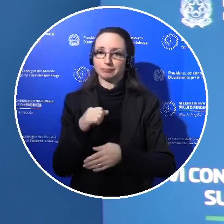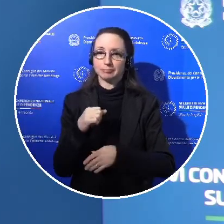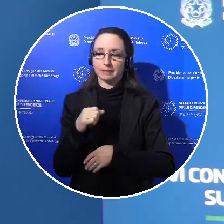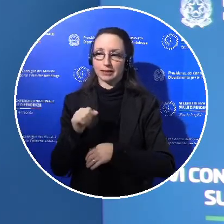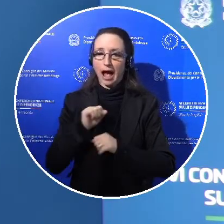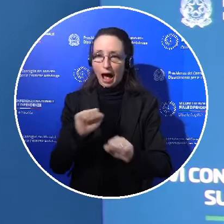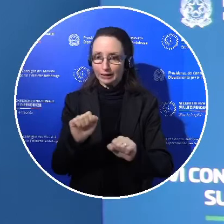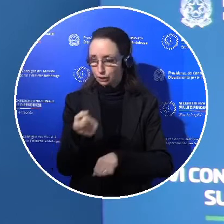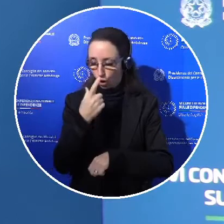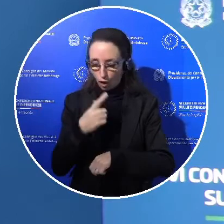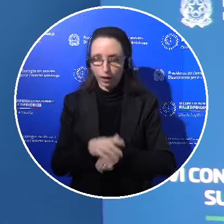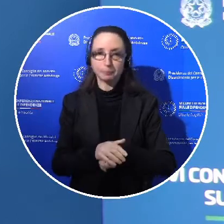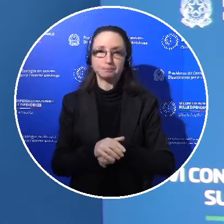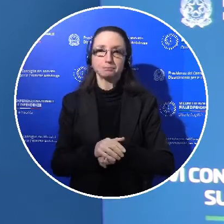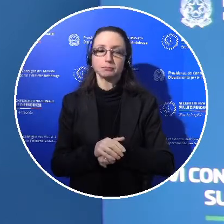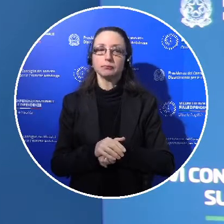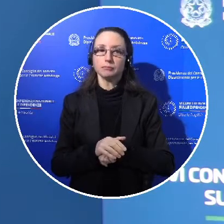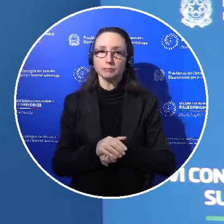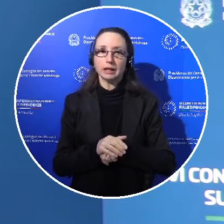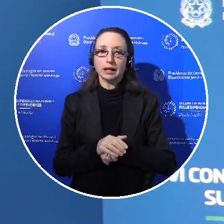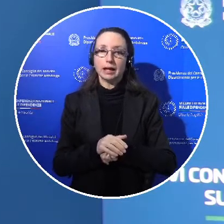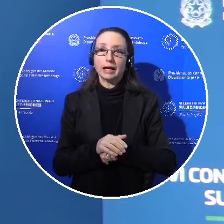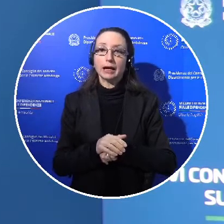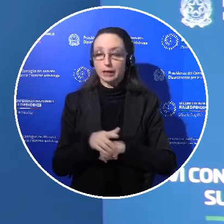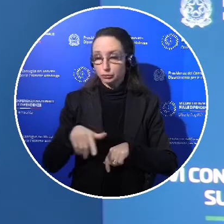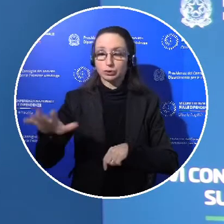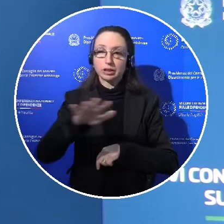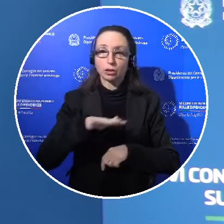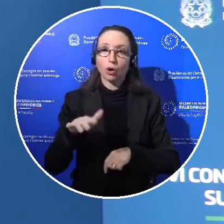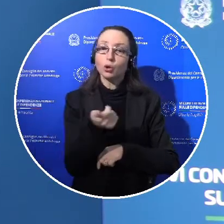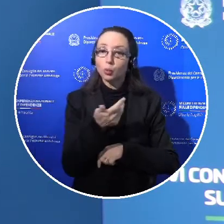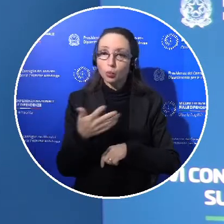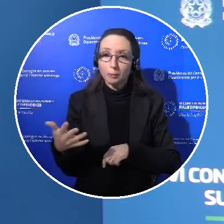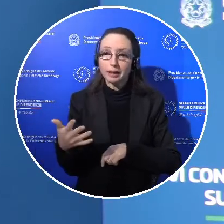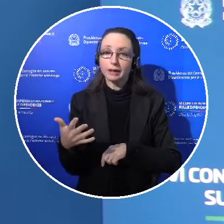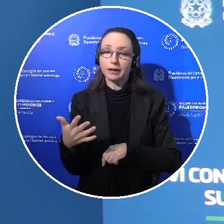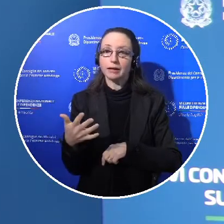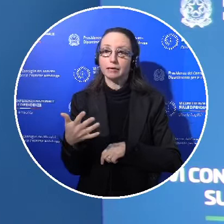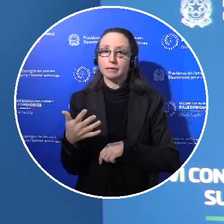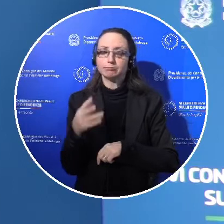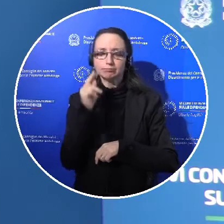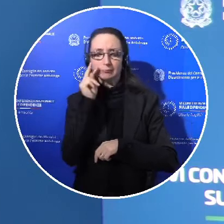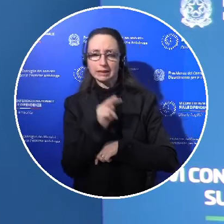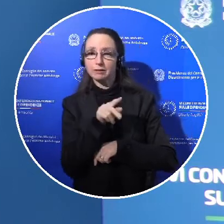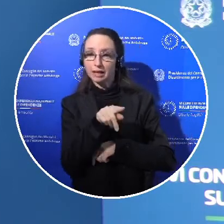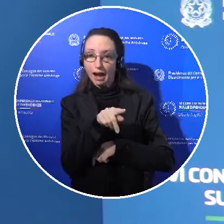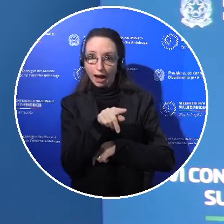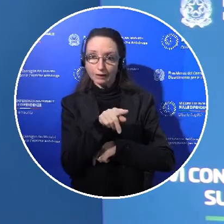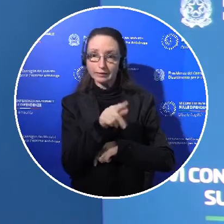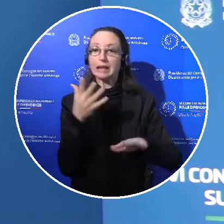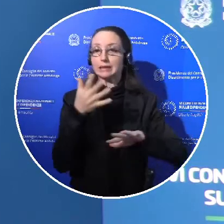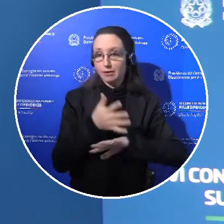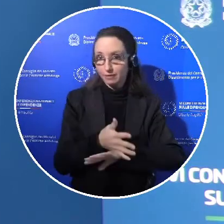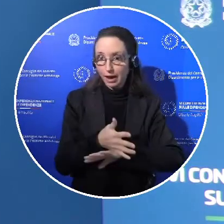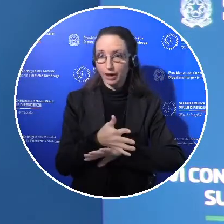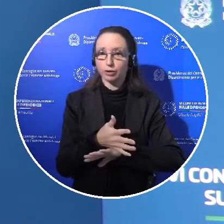confini e ai valichi del nostro territorio. I numeri che sono stati identificati anche dall'autorevole intervento